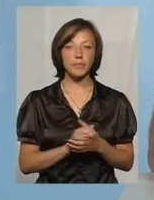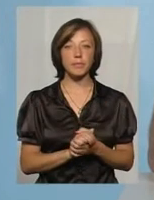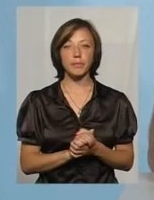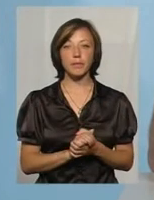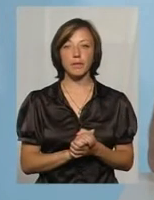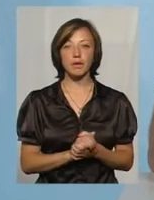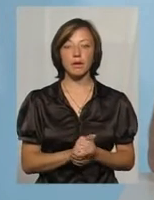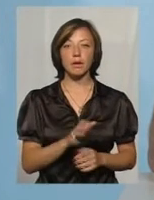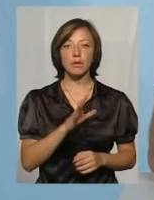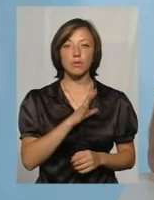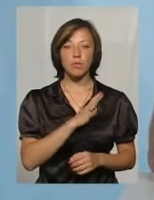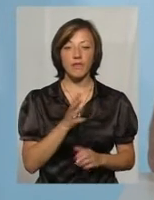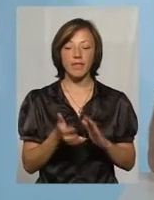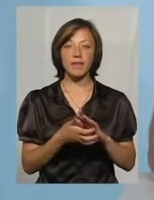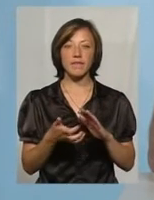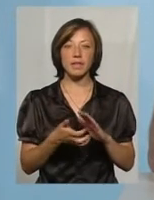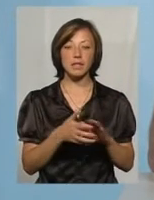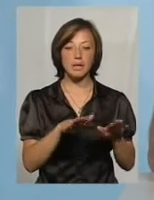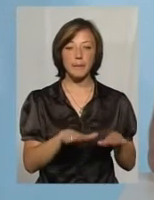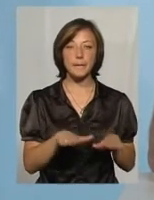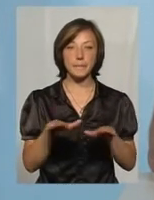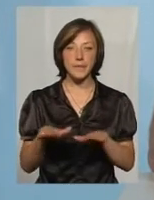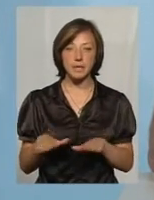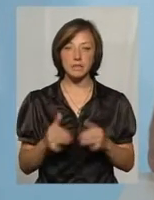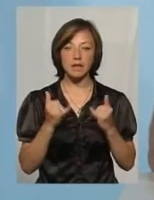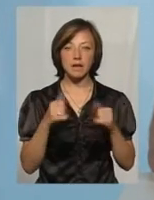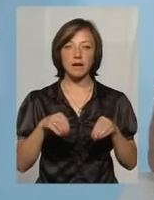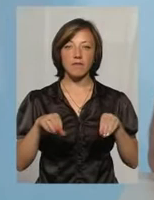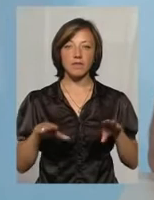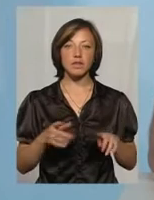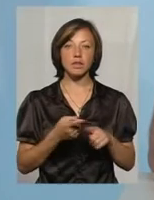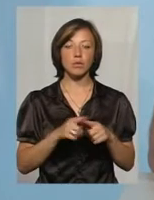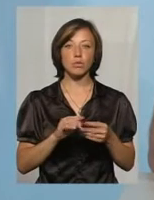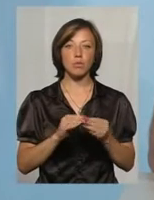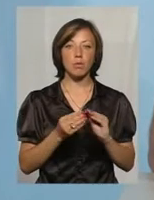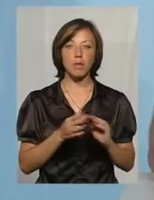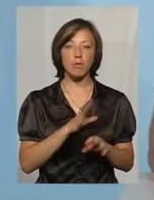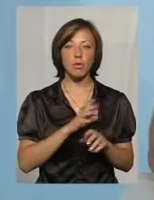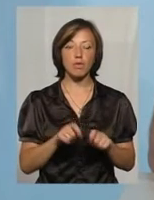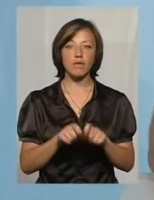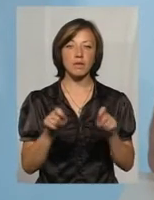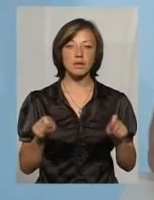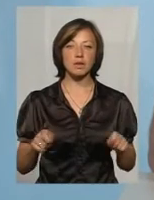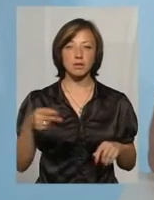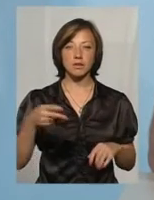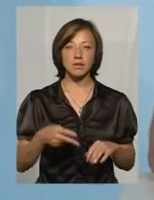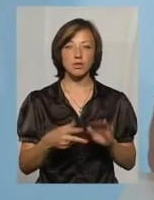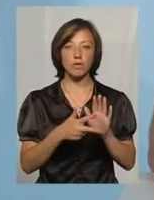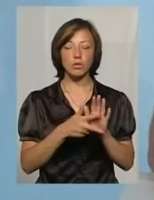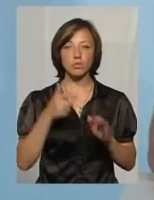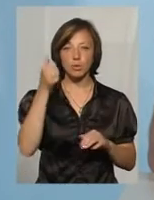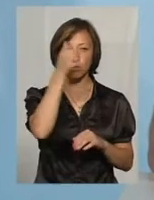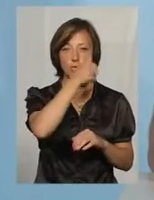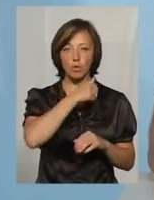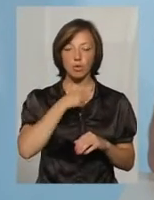Був певний дефіцит місць. Для вирішення даної проблеми було відкрито в 2008 році